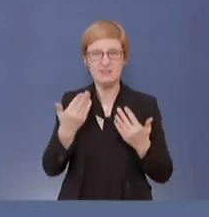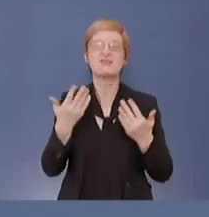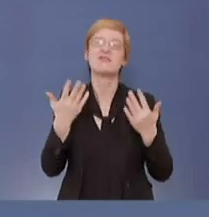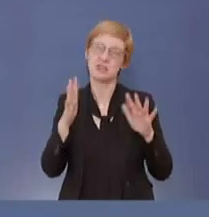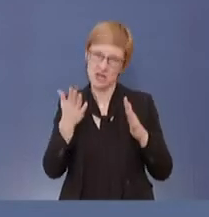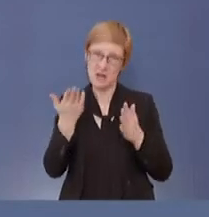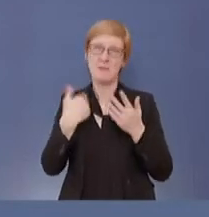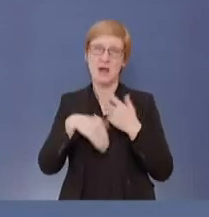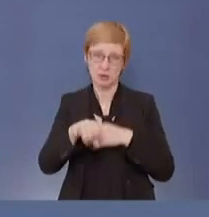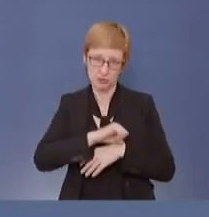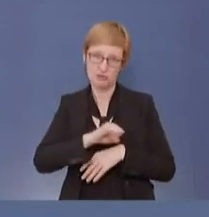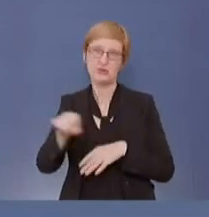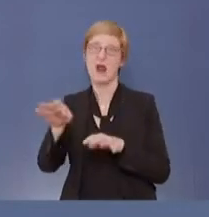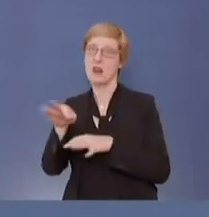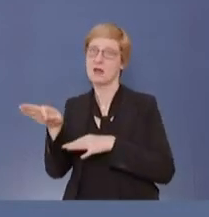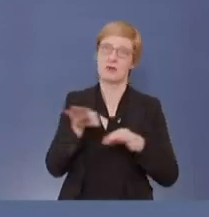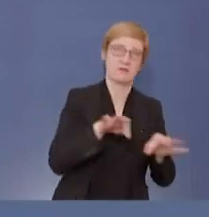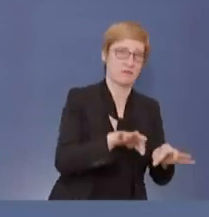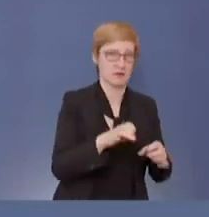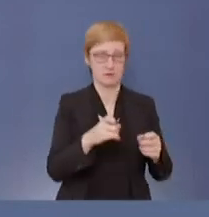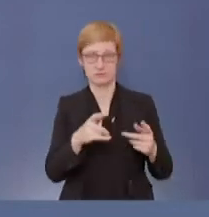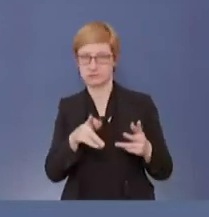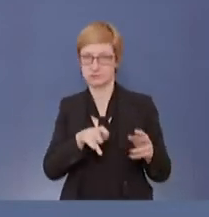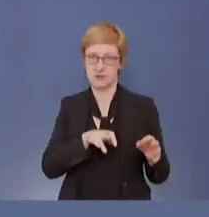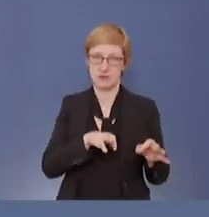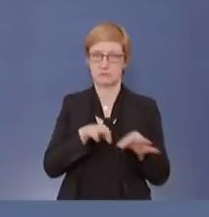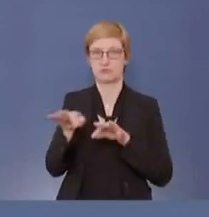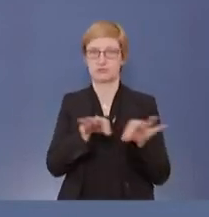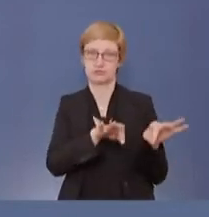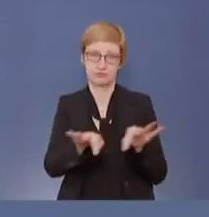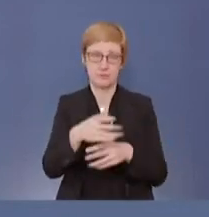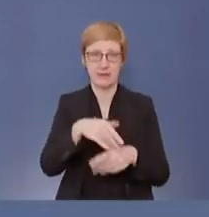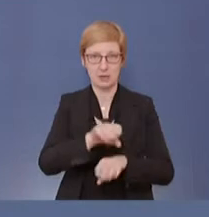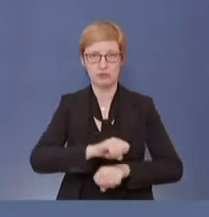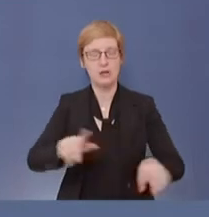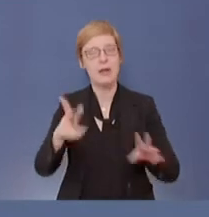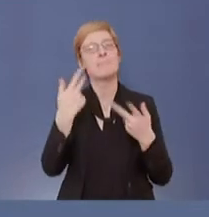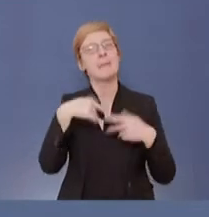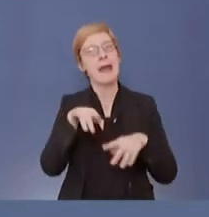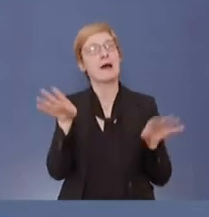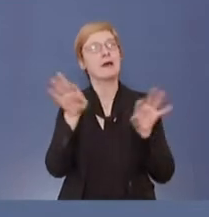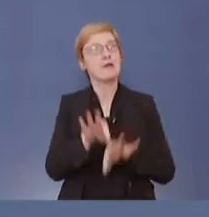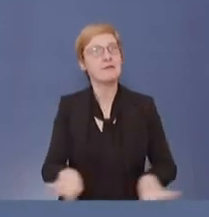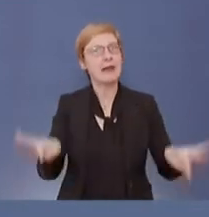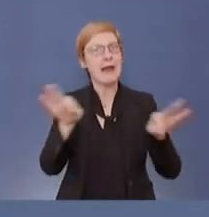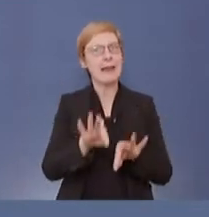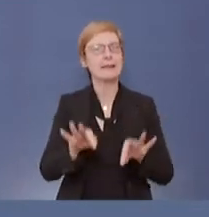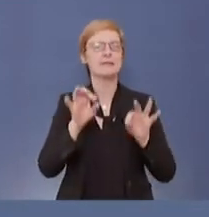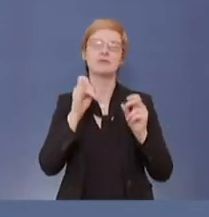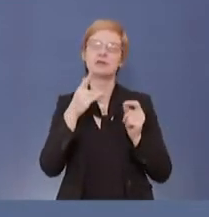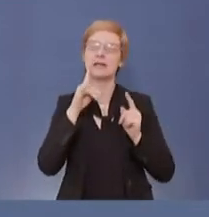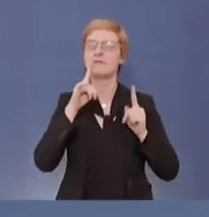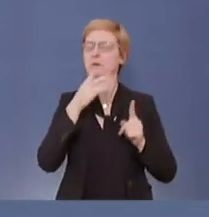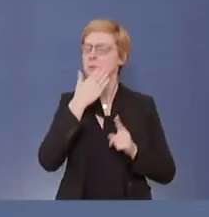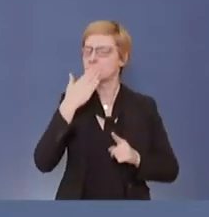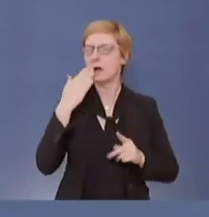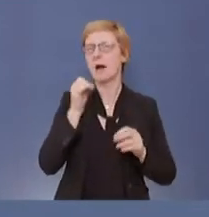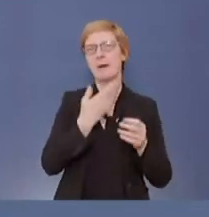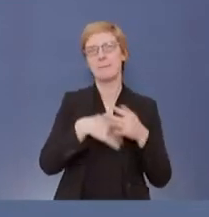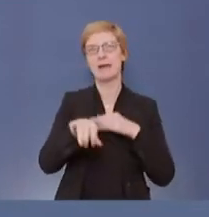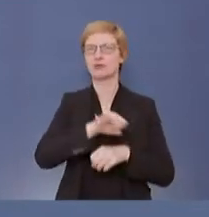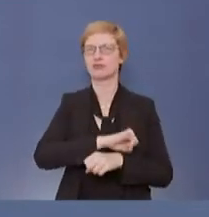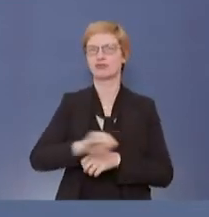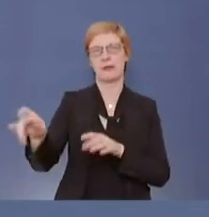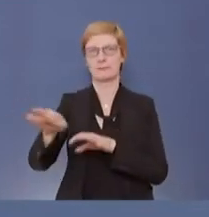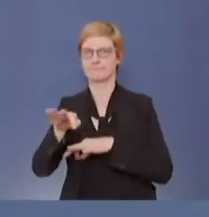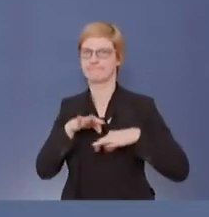Infektiosität in sich trägt. Offensichtlich keine größere Gefährlichkeit, aber eine höhere Infektiosität. Das ist das, was uns die Wissenschaftler